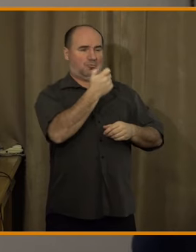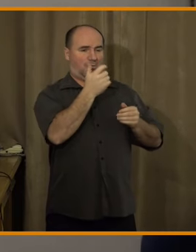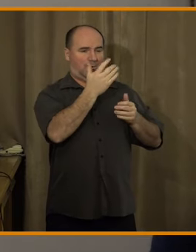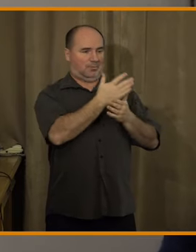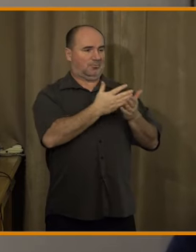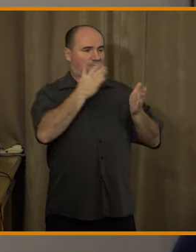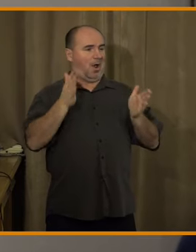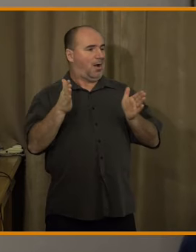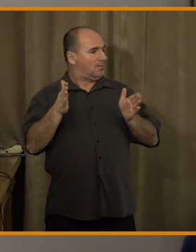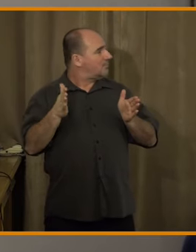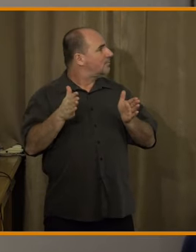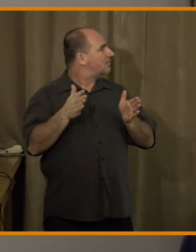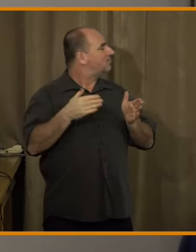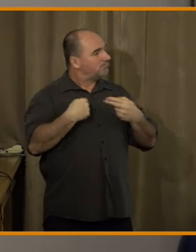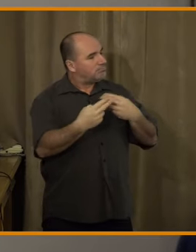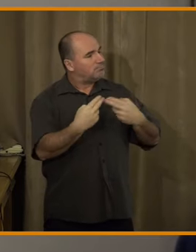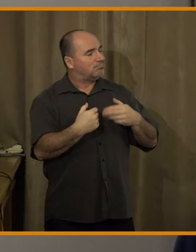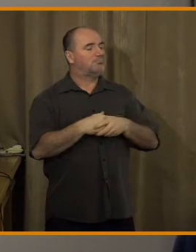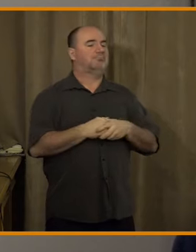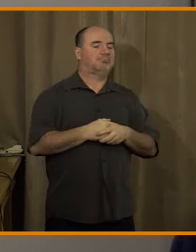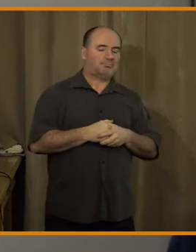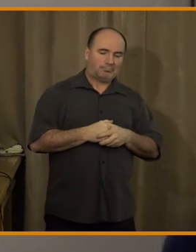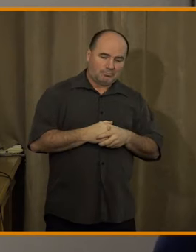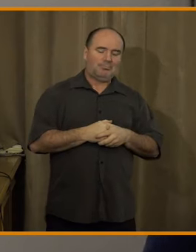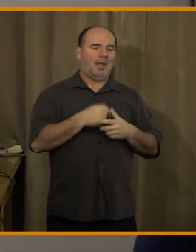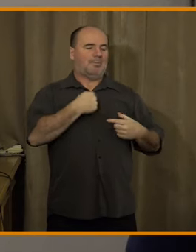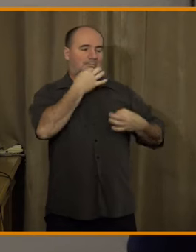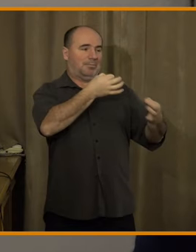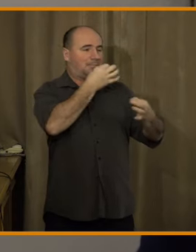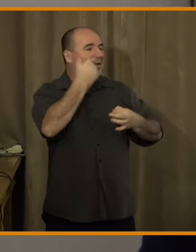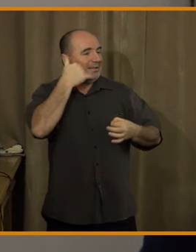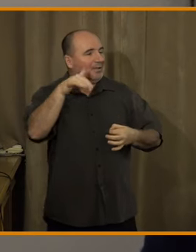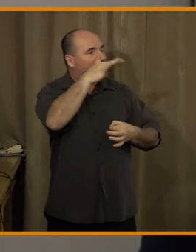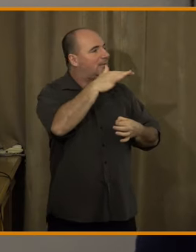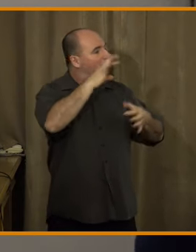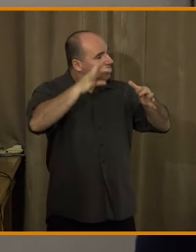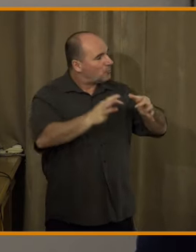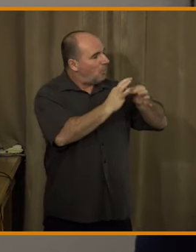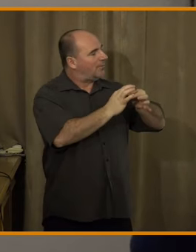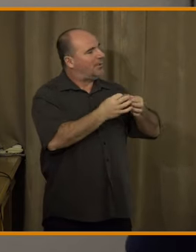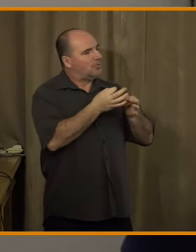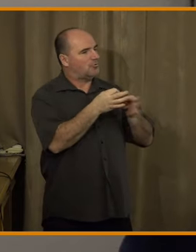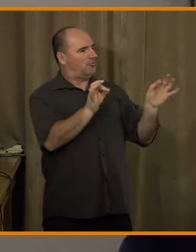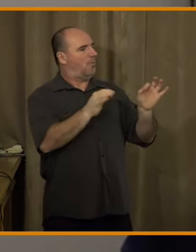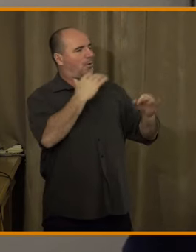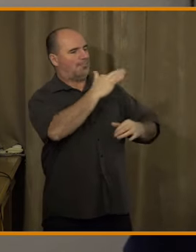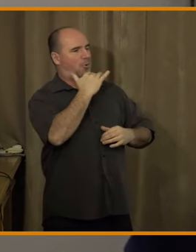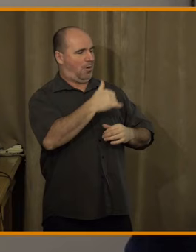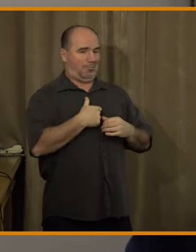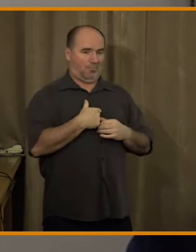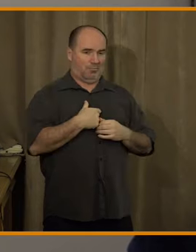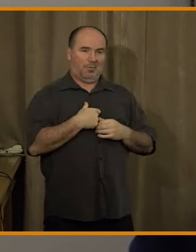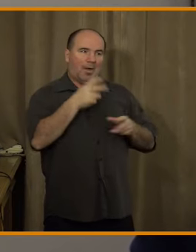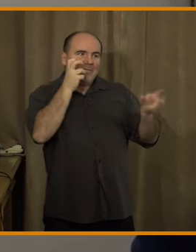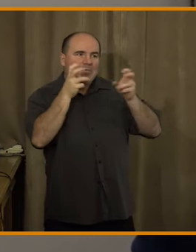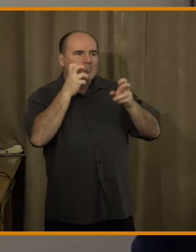jsme se lidí i na otázky, které souvisí se svobodou projevu na internetu, s vnímáním svobody projevu nebo s vnímáním toho,